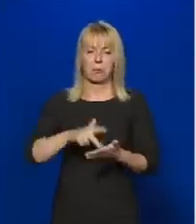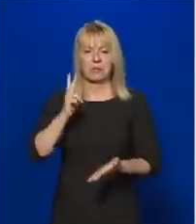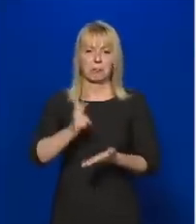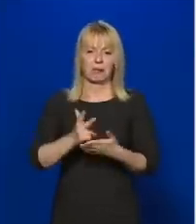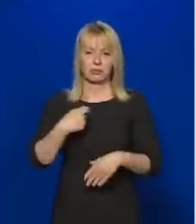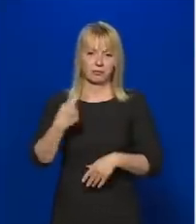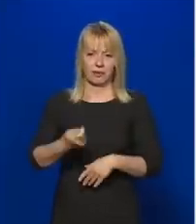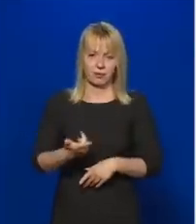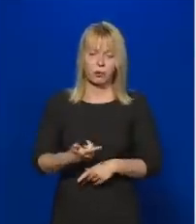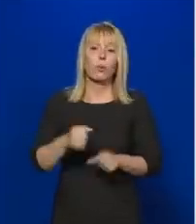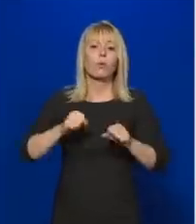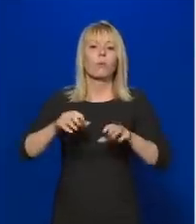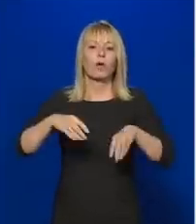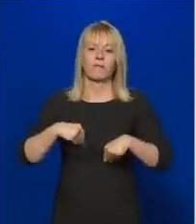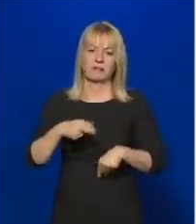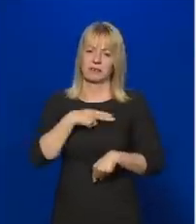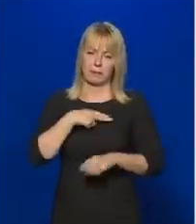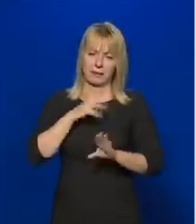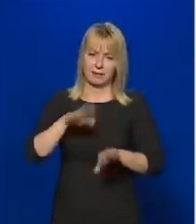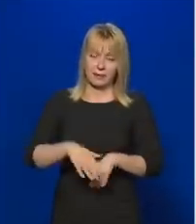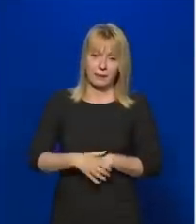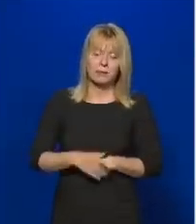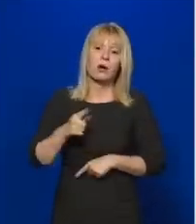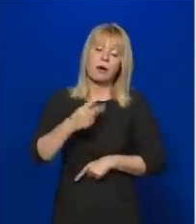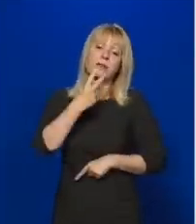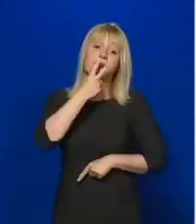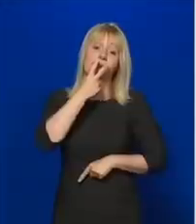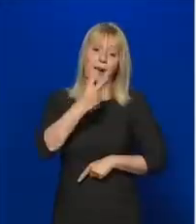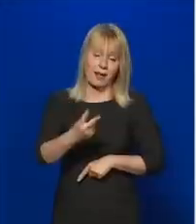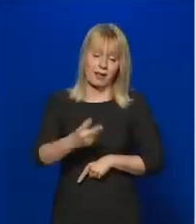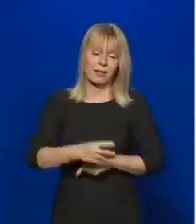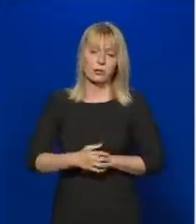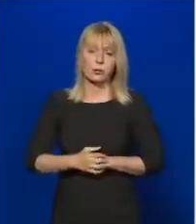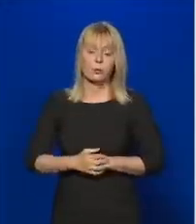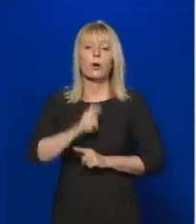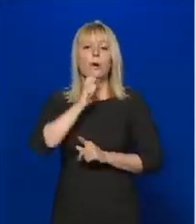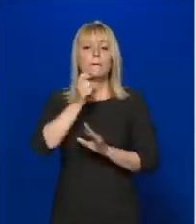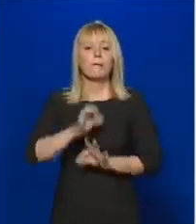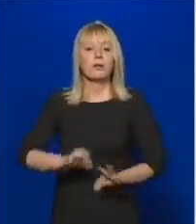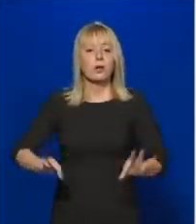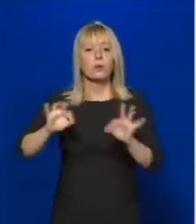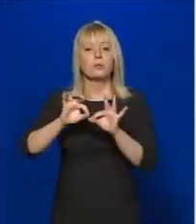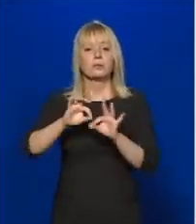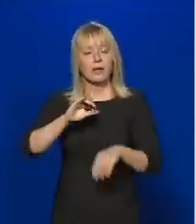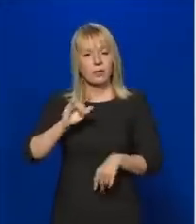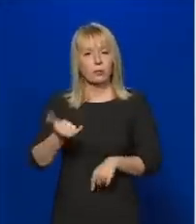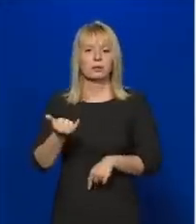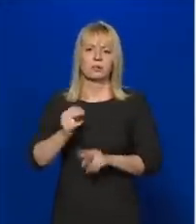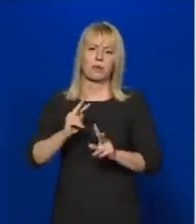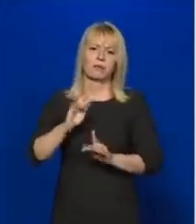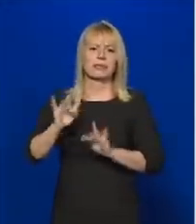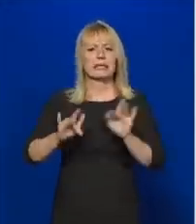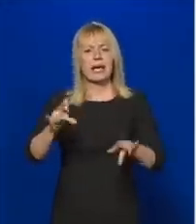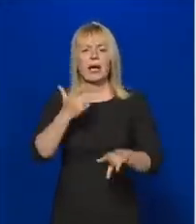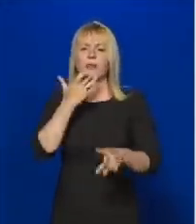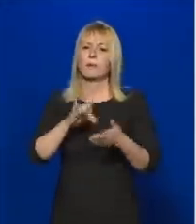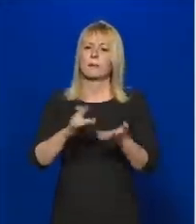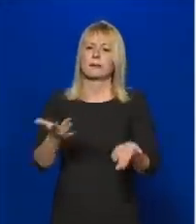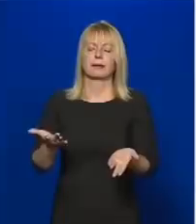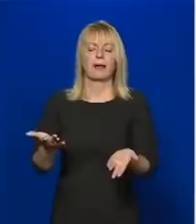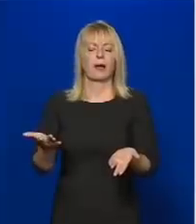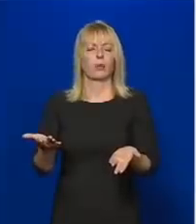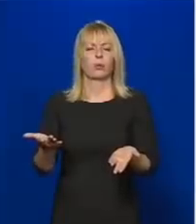Komolyan venni pedig nem érdemes. Nyilvánvalóan azt látjuk, hogy Magyarországon is vannak néhányan, például az ebben